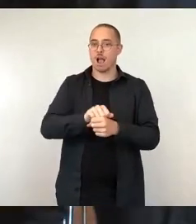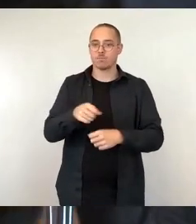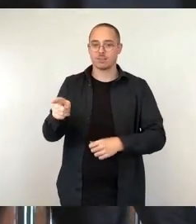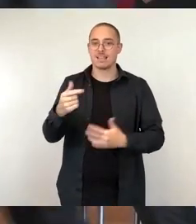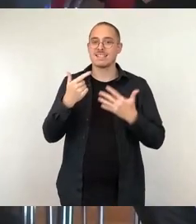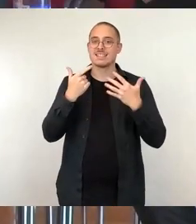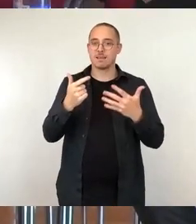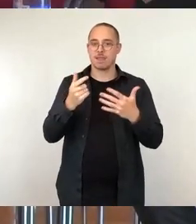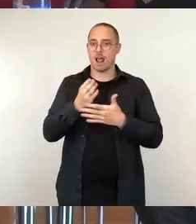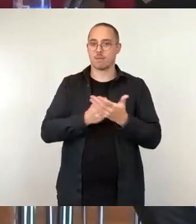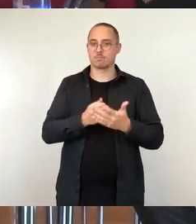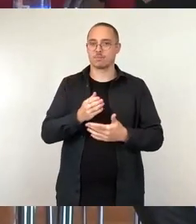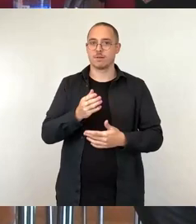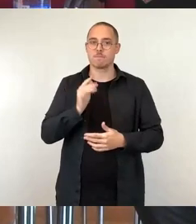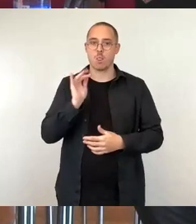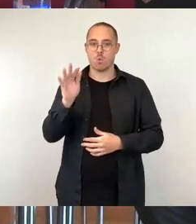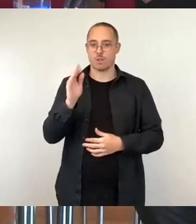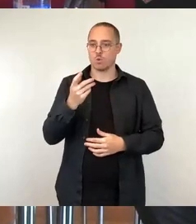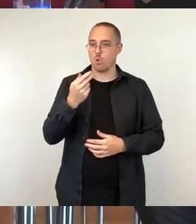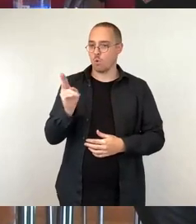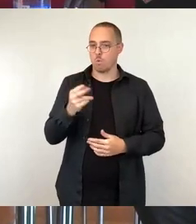wohlklingenden Schwarzdeckenprogramm